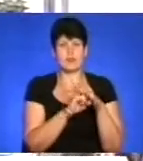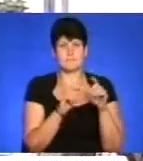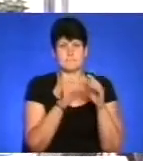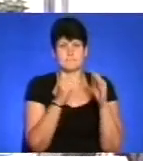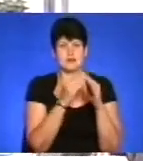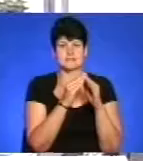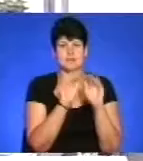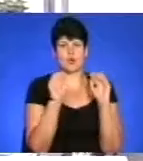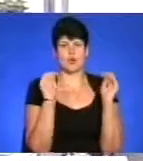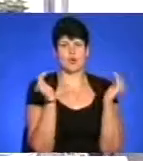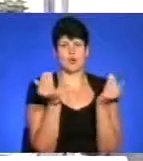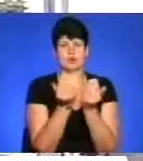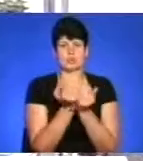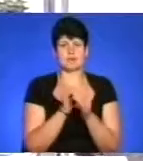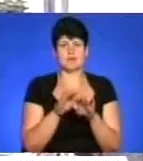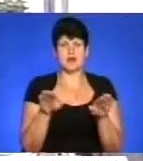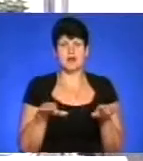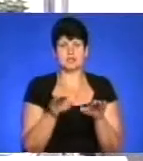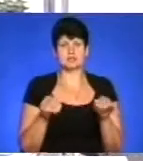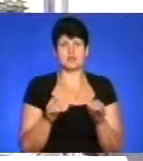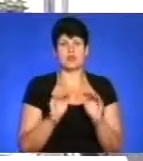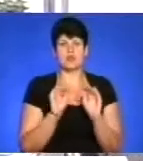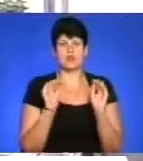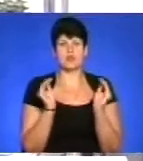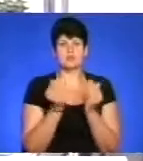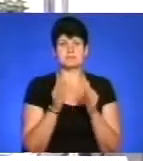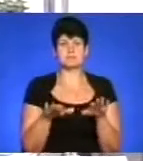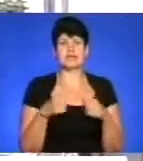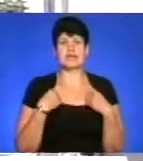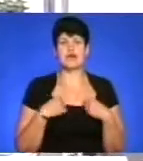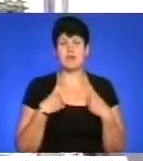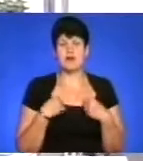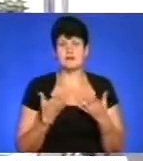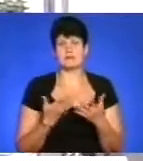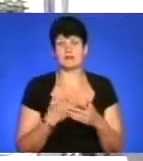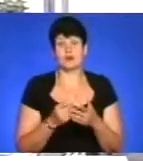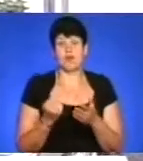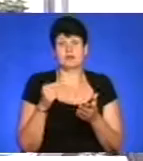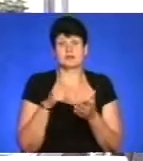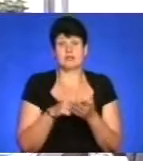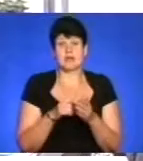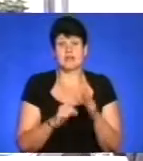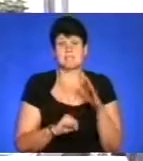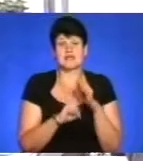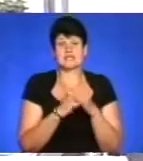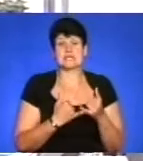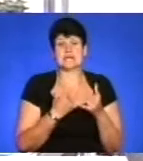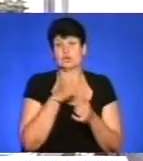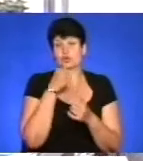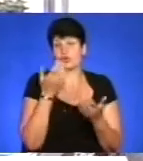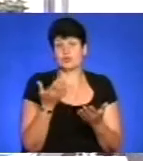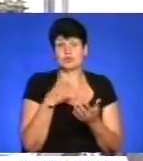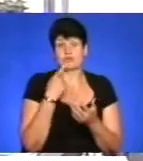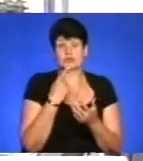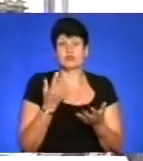де є огороджені пляжі, де є огороджені місця для купання, а вони чомусь опинилися на базі для дорослих. Тому казали, що